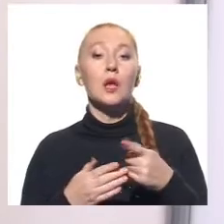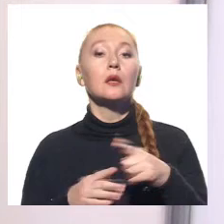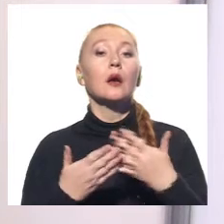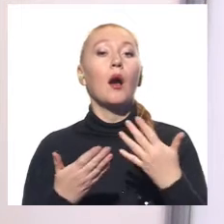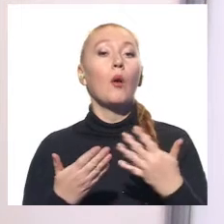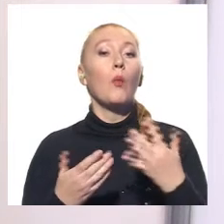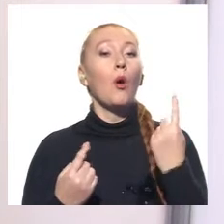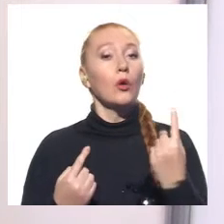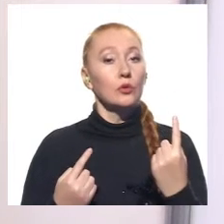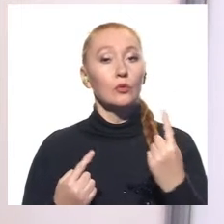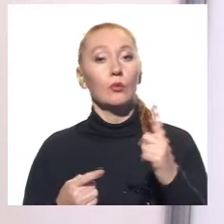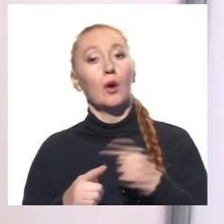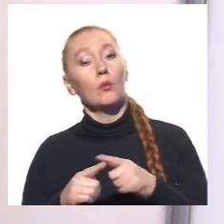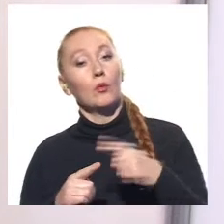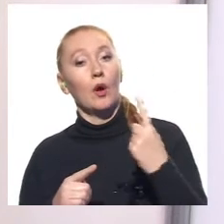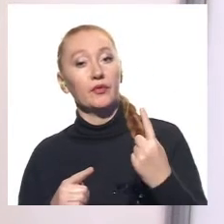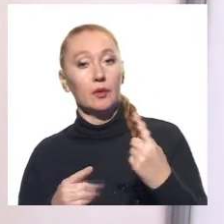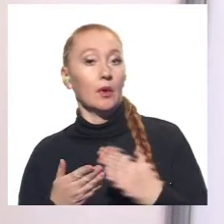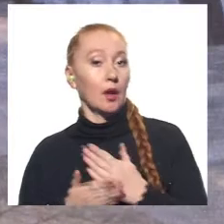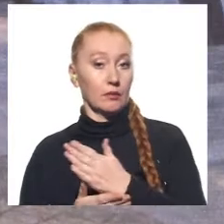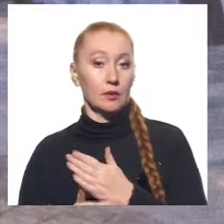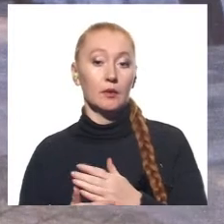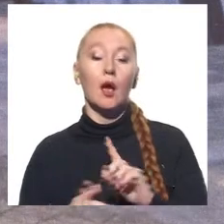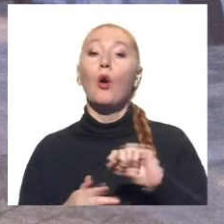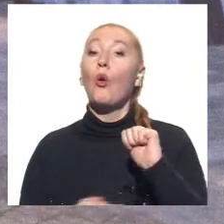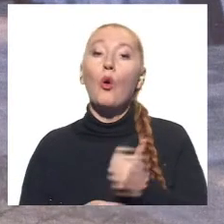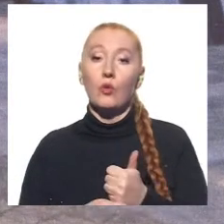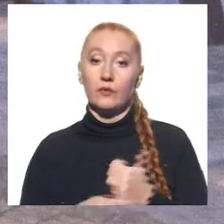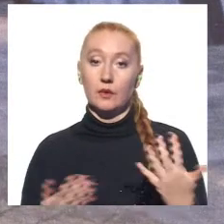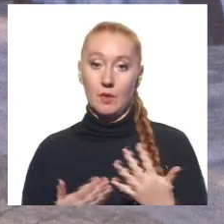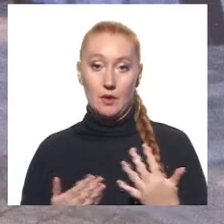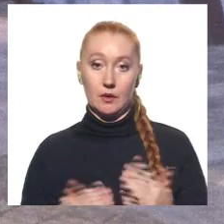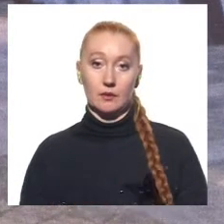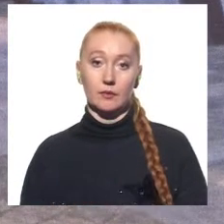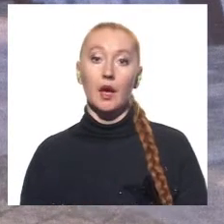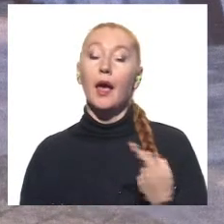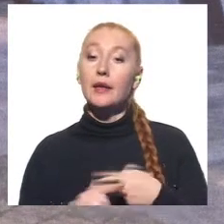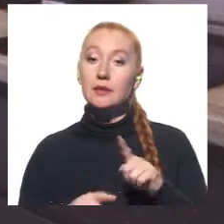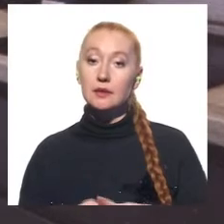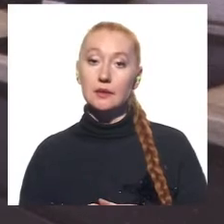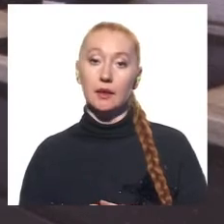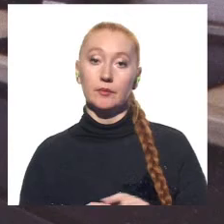критерієм, головним, я би сказав, це